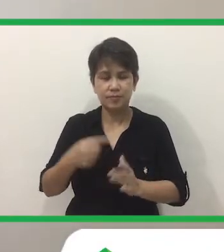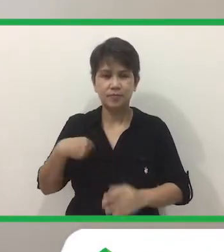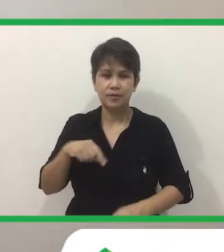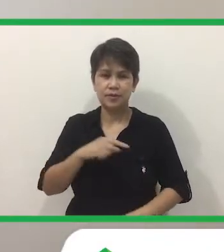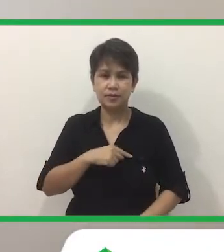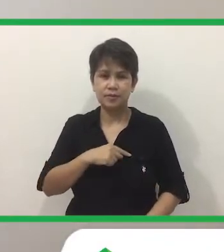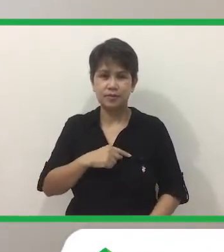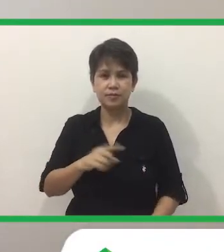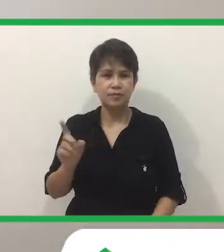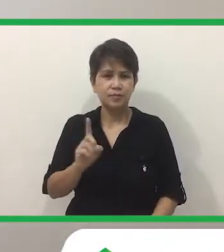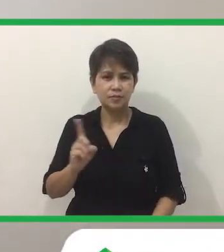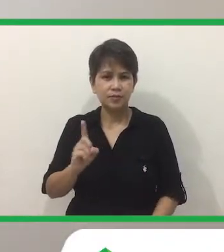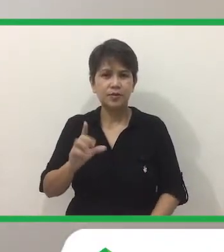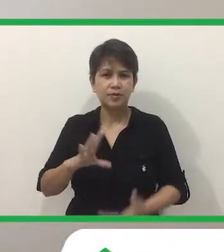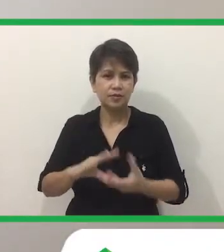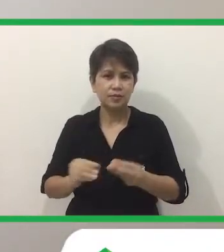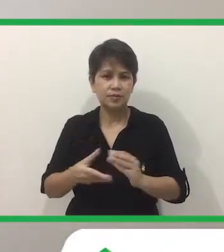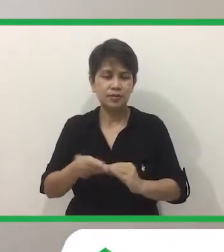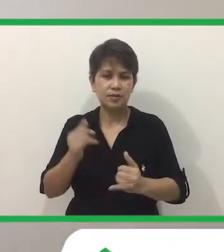natin kagabi?